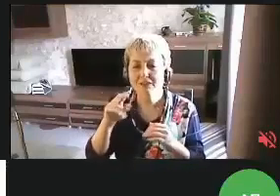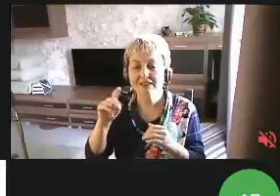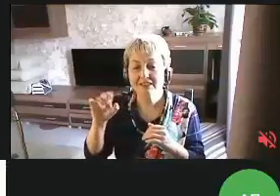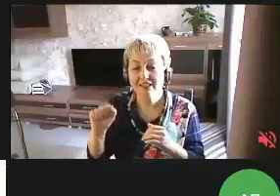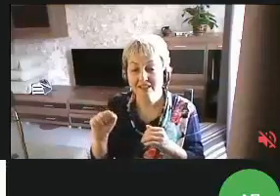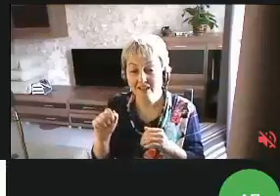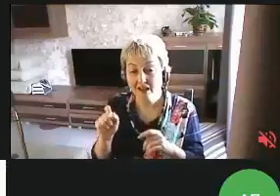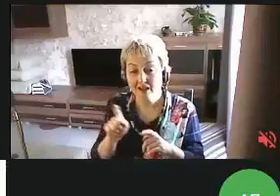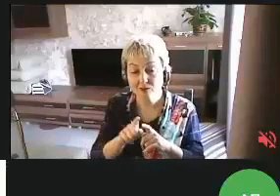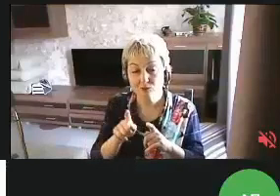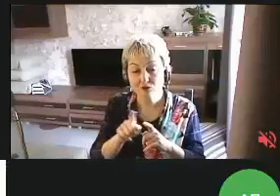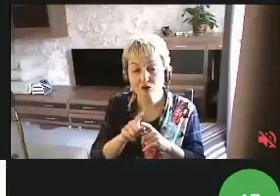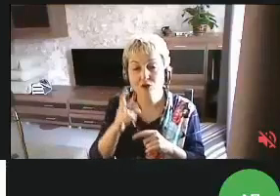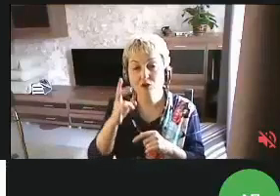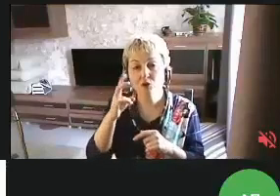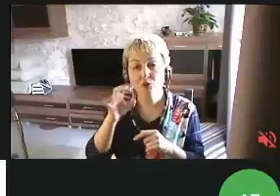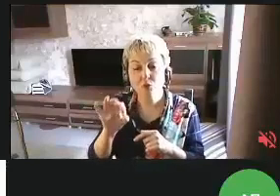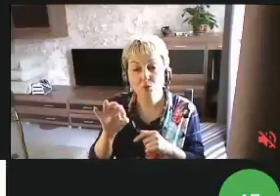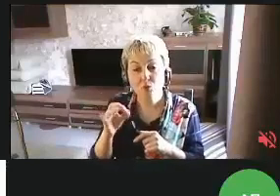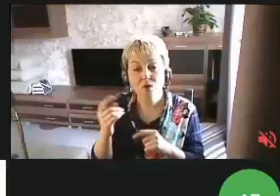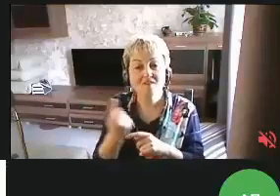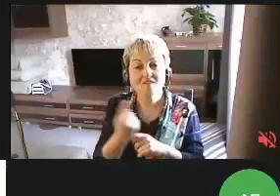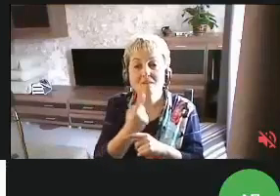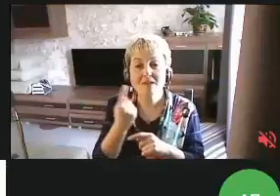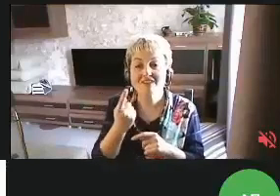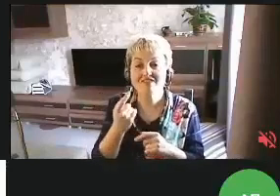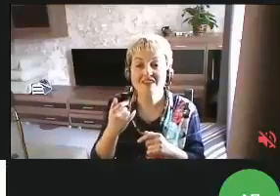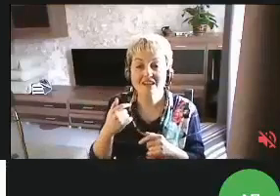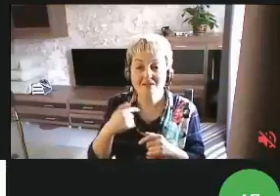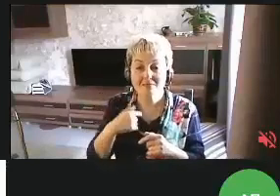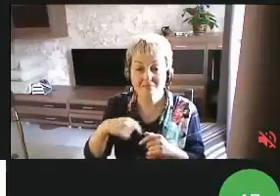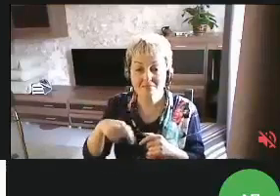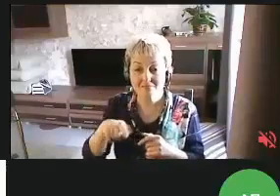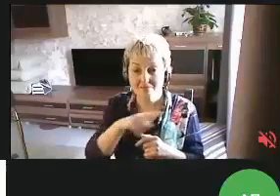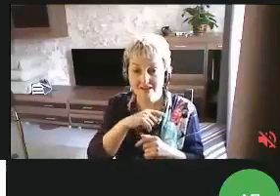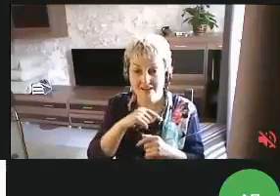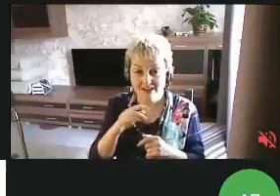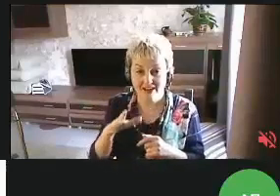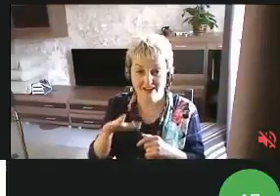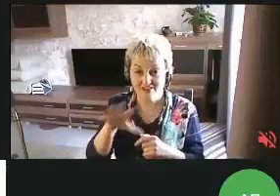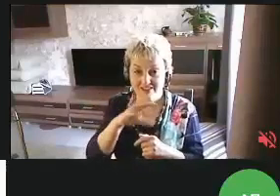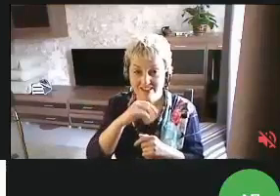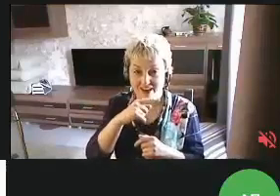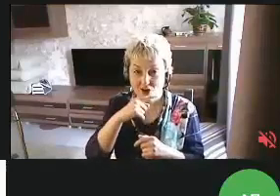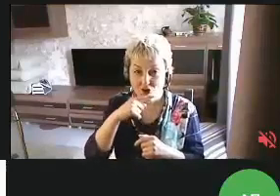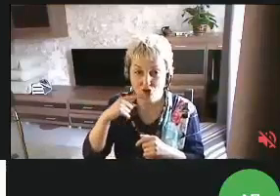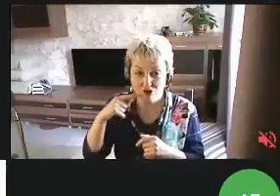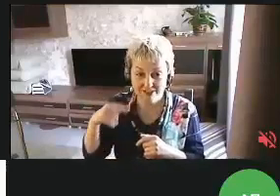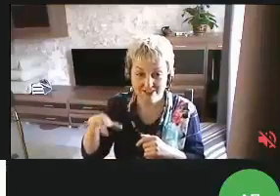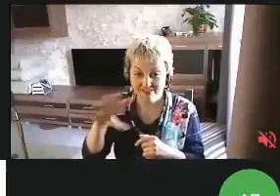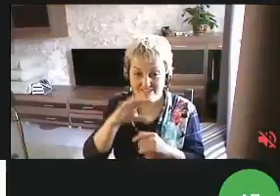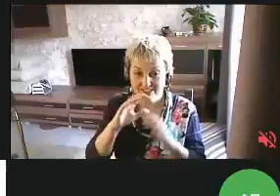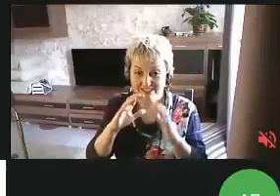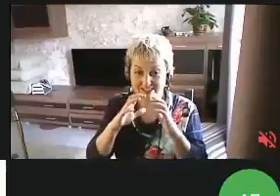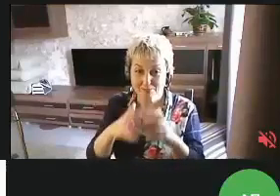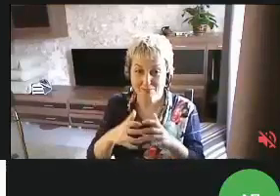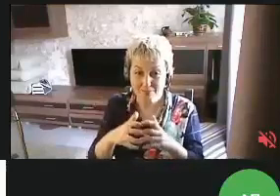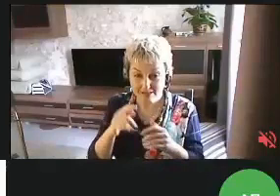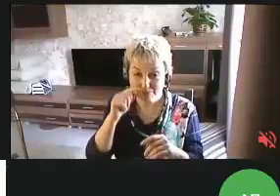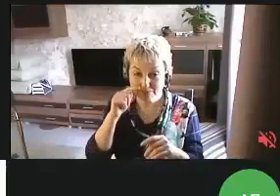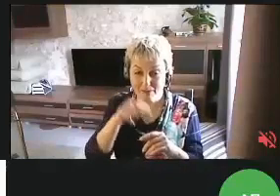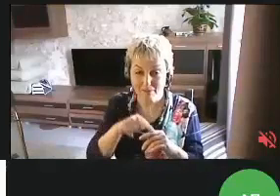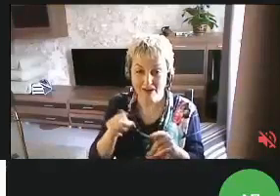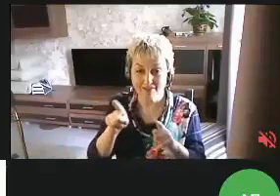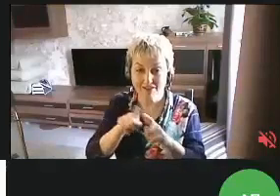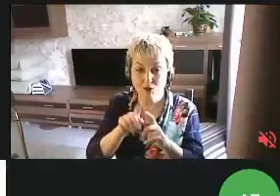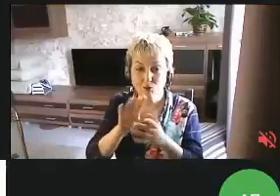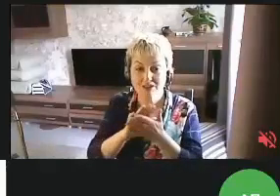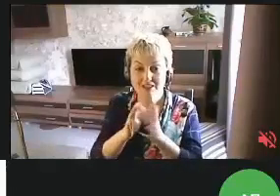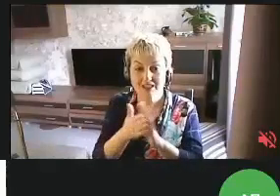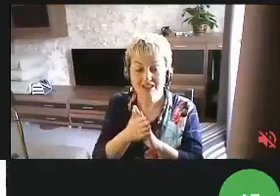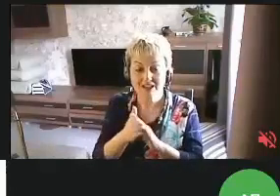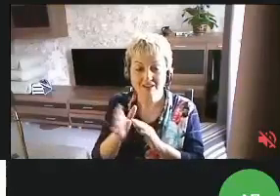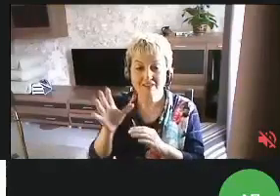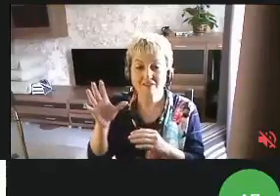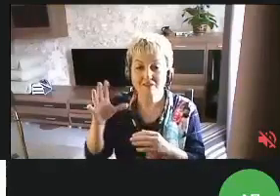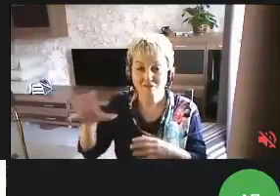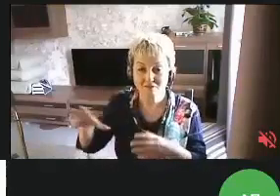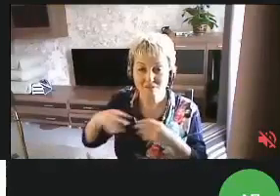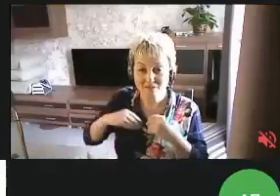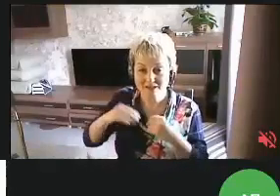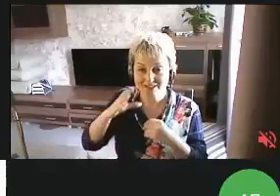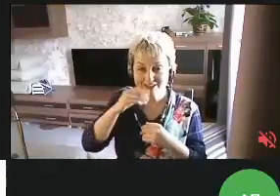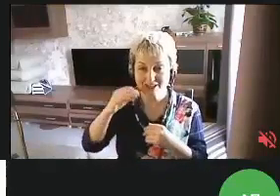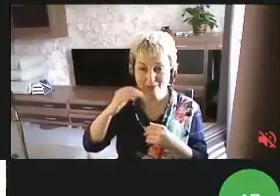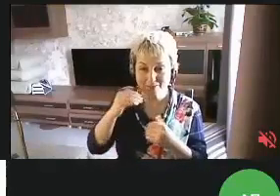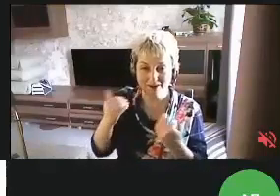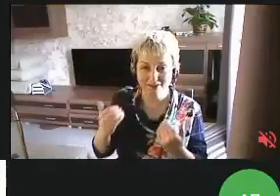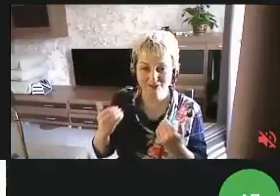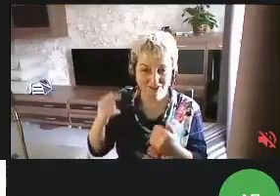среда». Но впервые мы, как вся Россия и весь мир, оказались в такой ситуации вместо с моей собакой